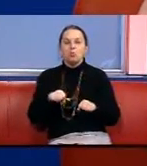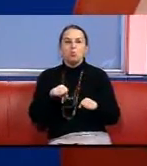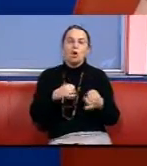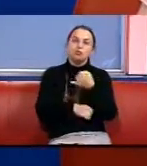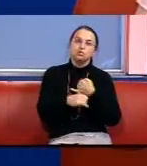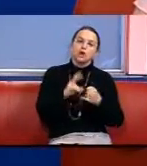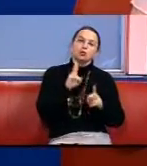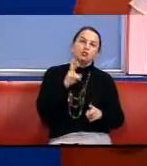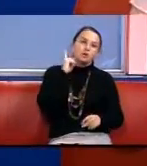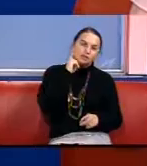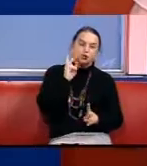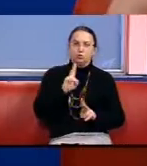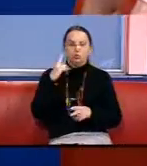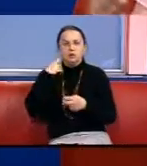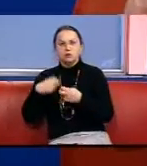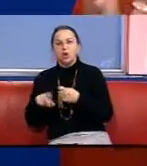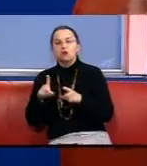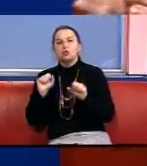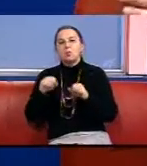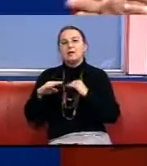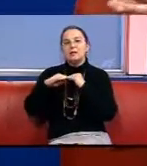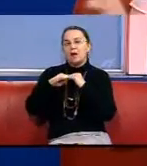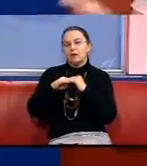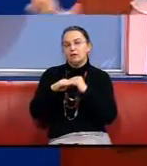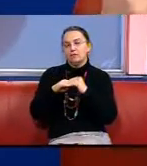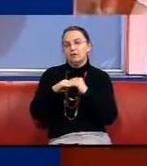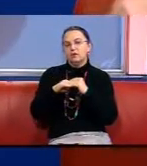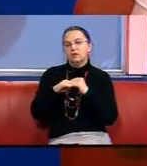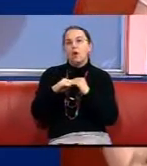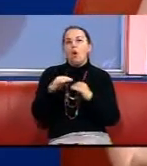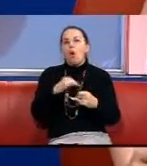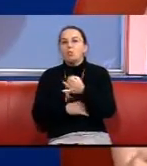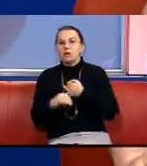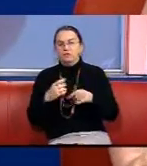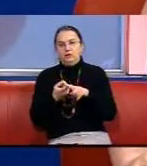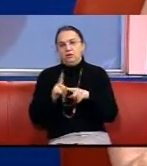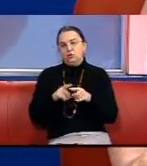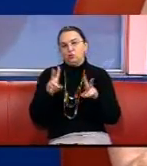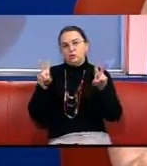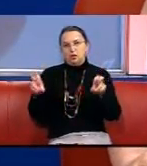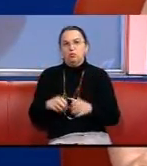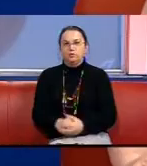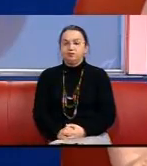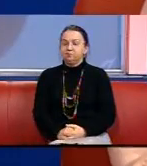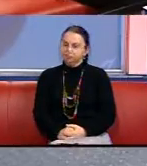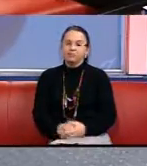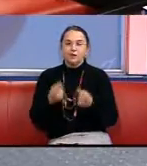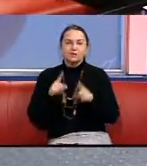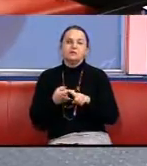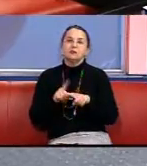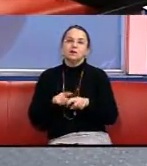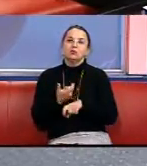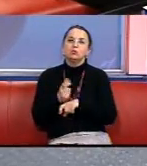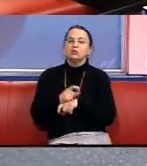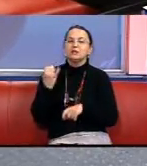хто чують, і ті, хто не чують Щоб вони могли рівно обговорювати цю тему Дійсно, це дуже цікаво